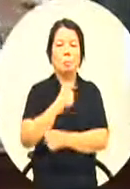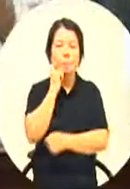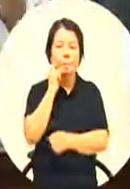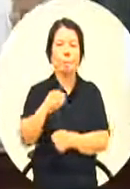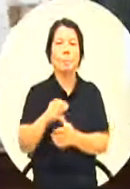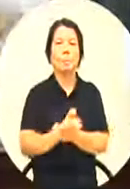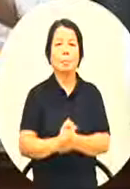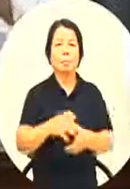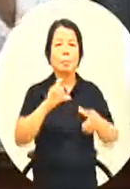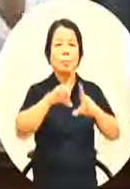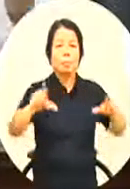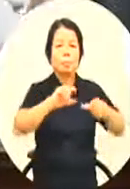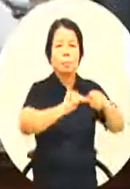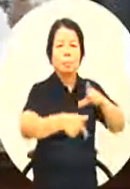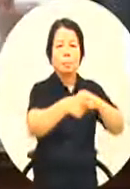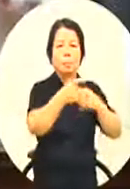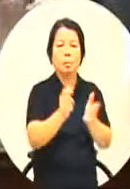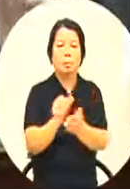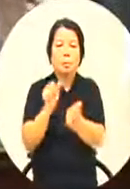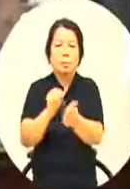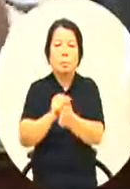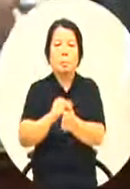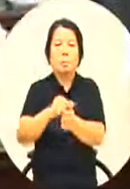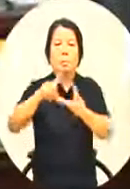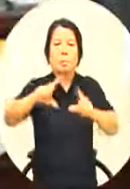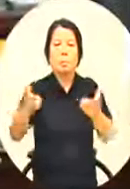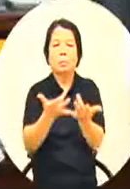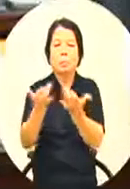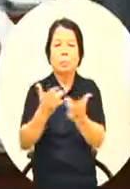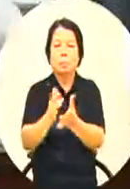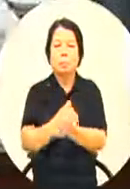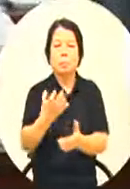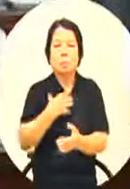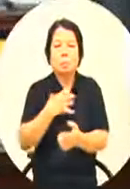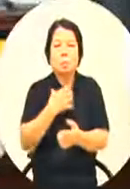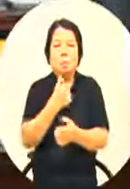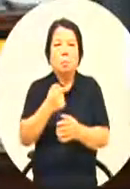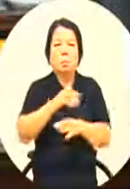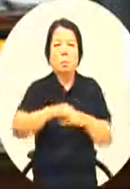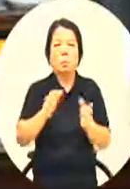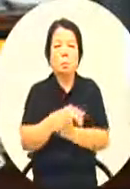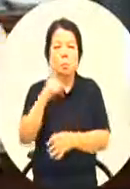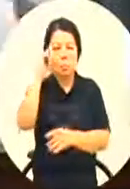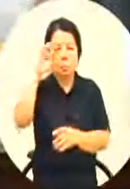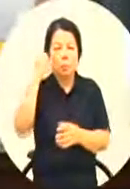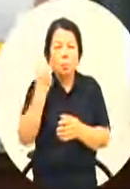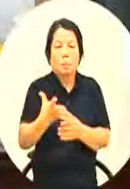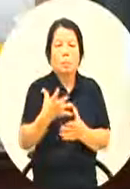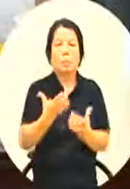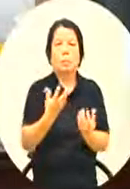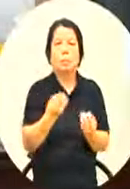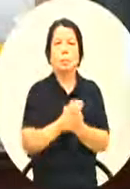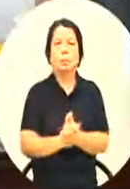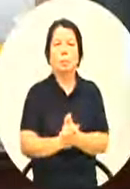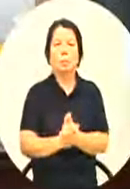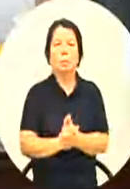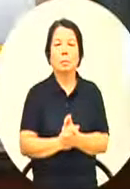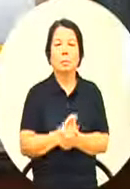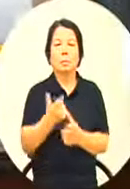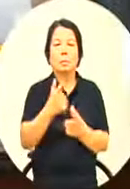司一个城市如果依赖一个大的产业是最危险的最不容易创新在台湾汽车